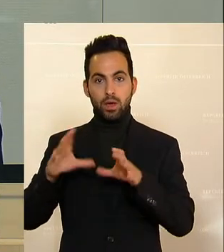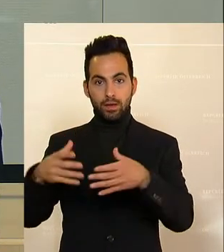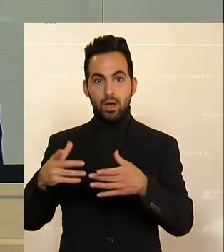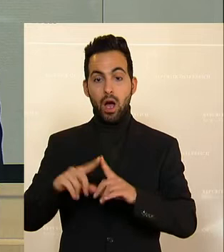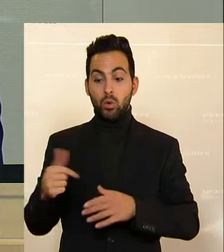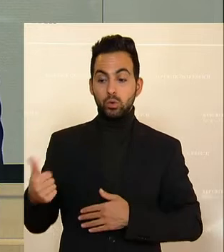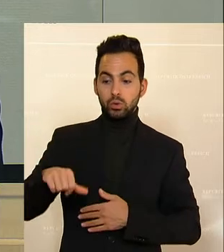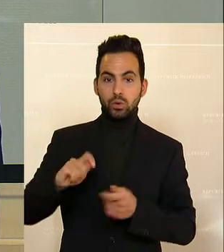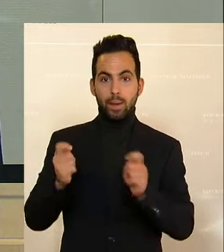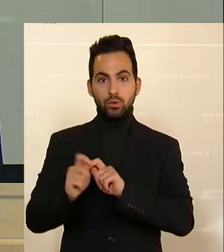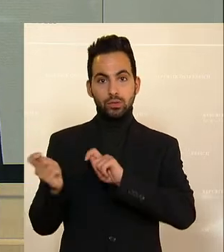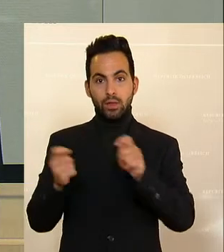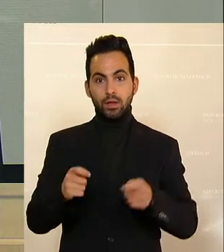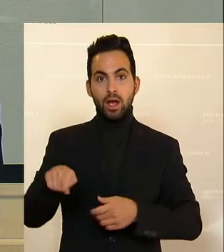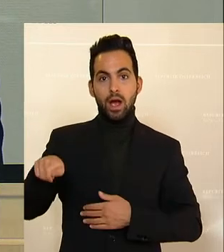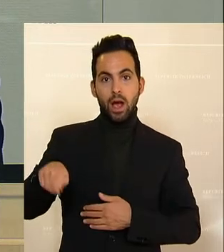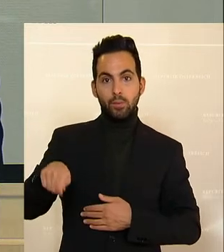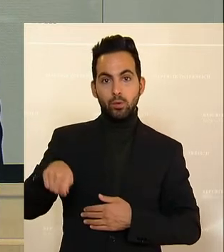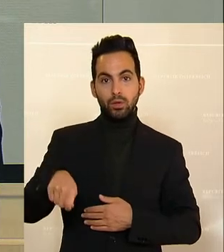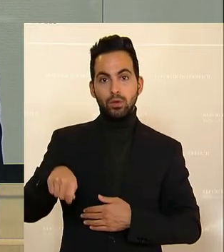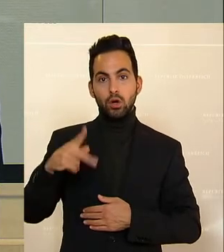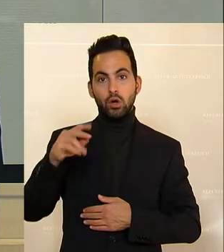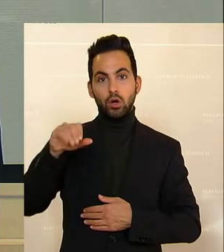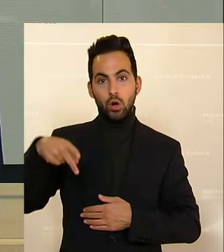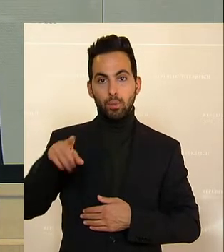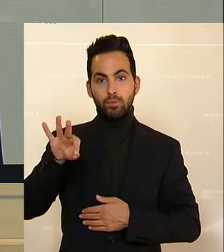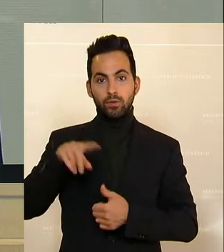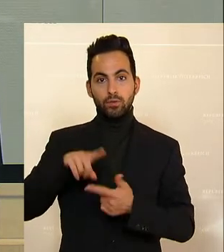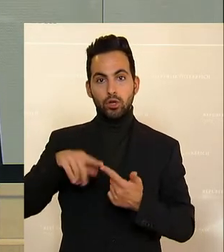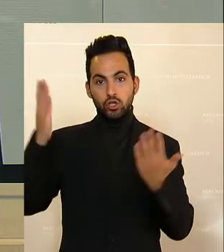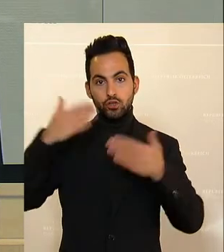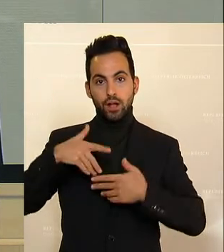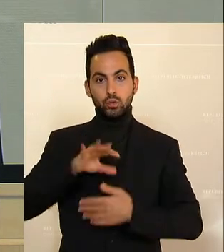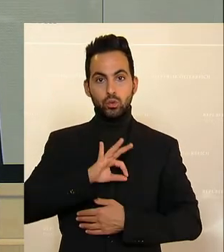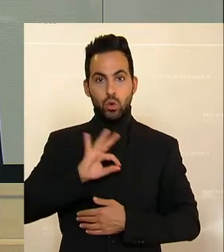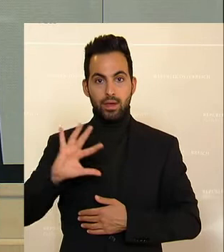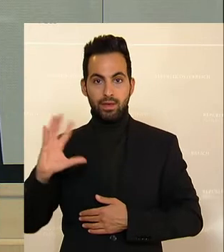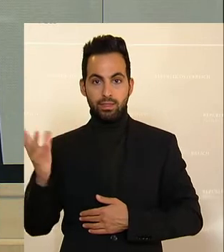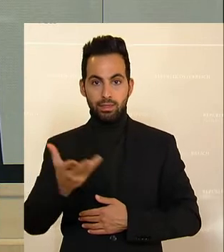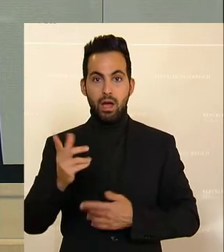- bzw. Abänderungsantrag der Abgeordneten Fuchs, Kolleginnen und Kollegen,